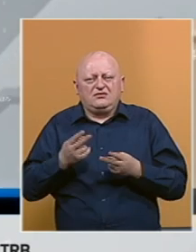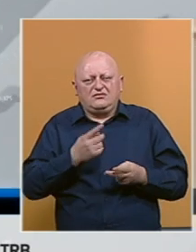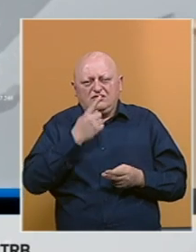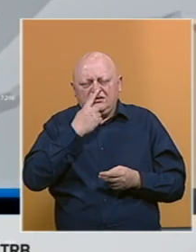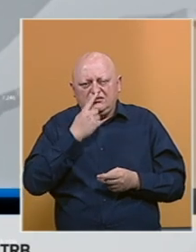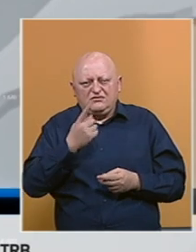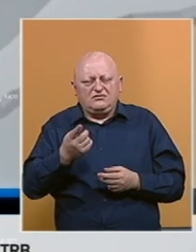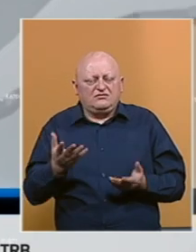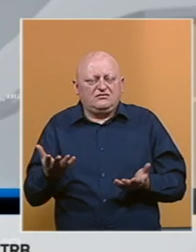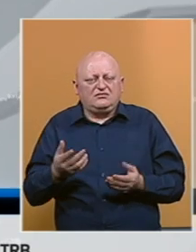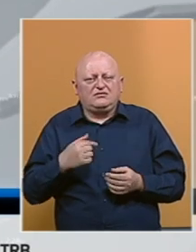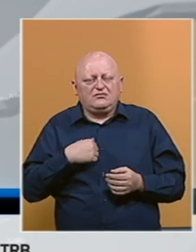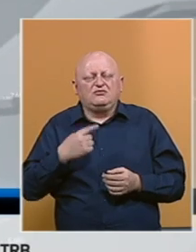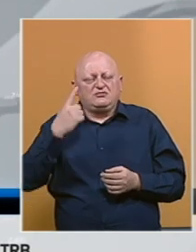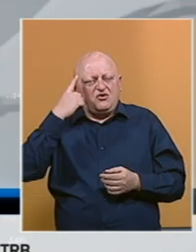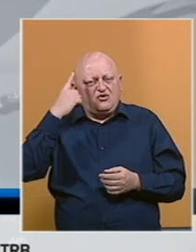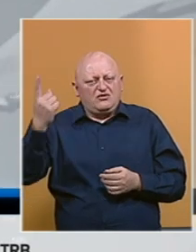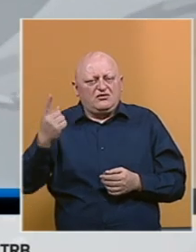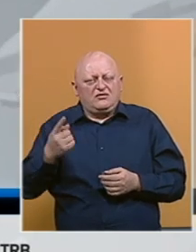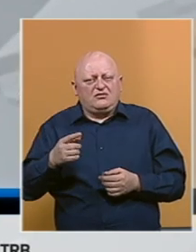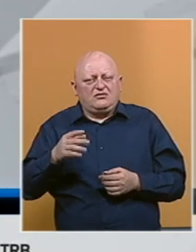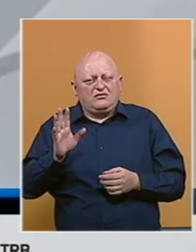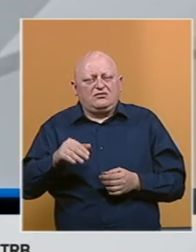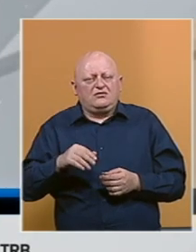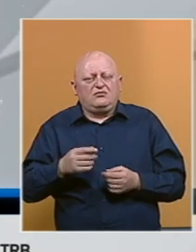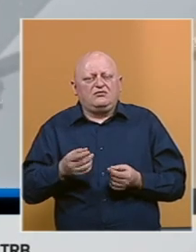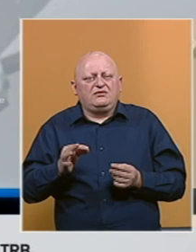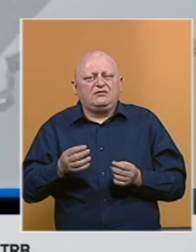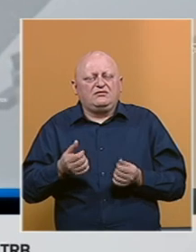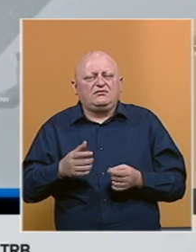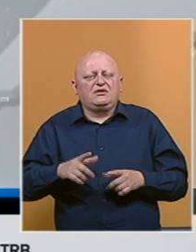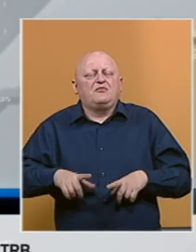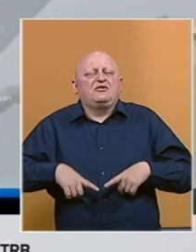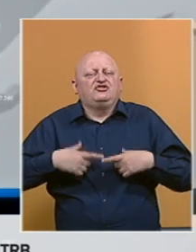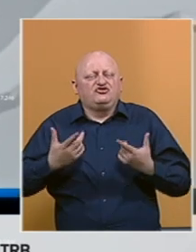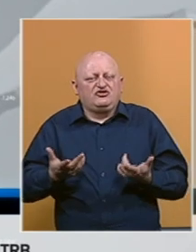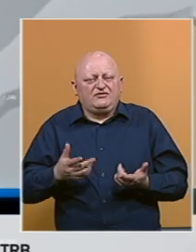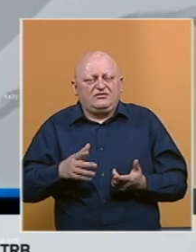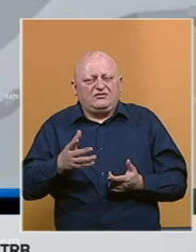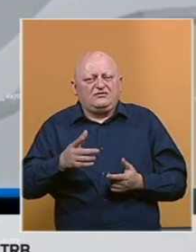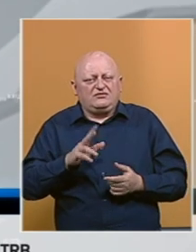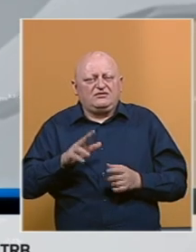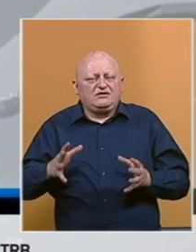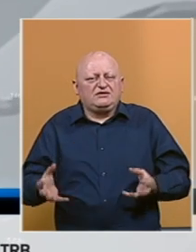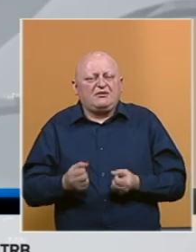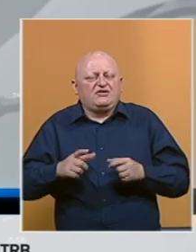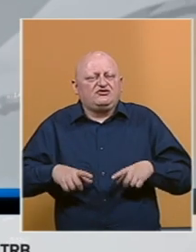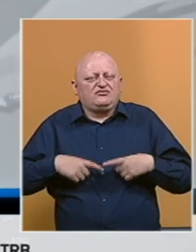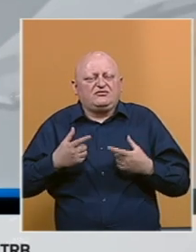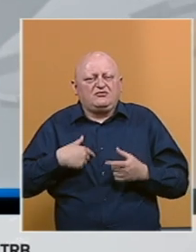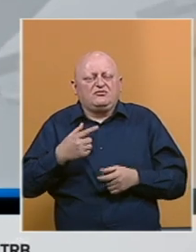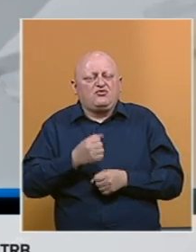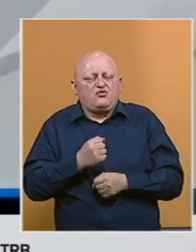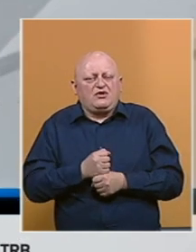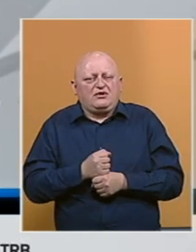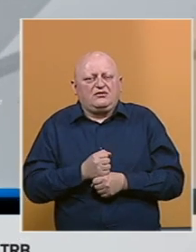Jednostavno bili smo svjesni da ako postoji 10% šanci da ljudi prežive i da će se spasiti način život, mi smo to radili.